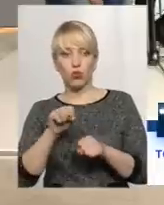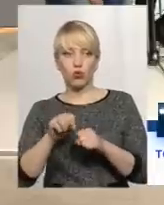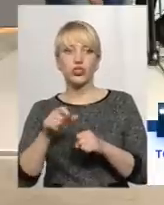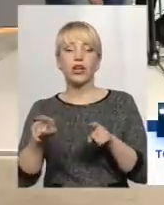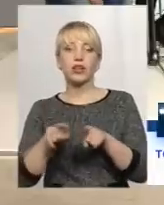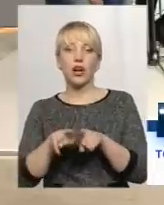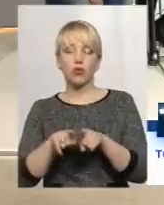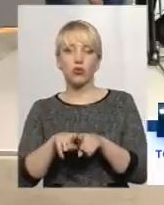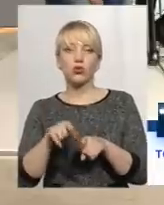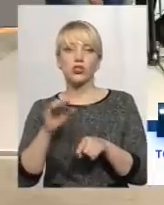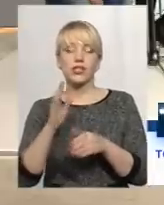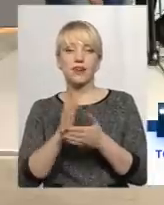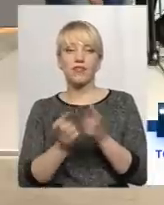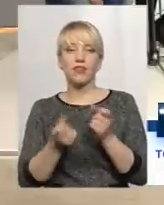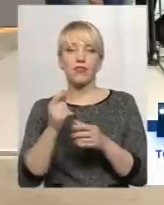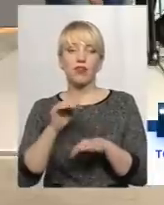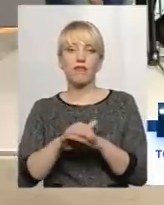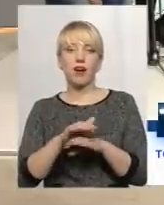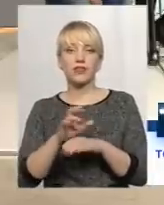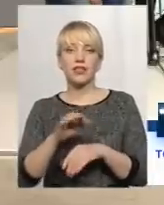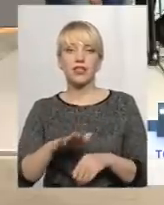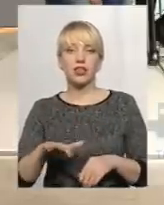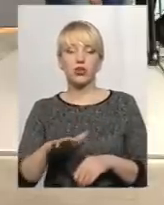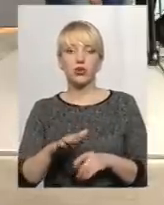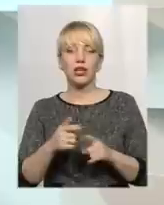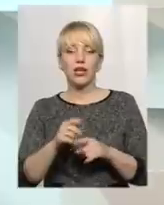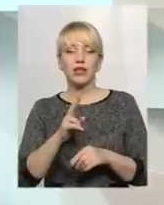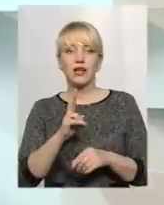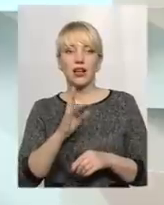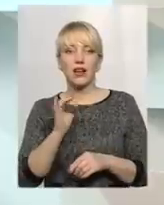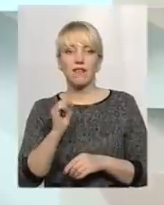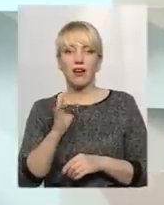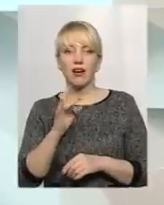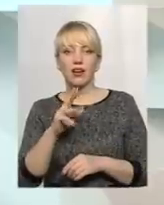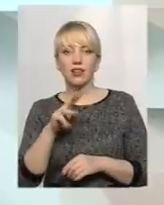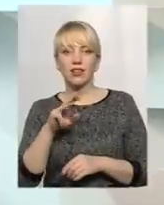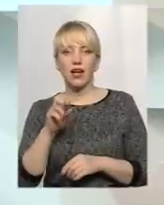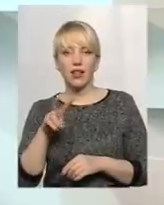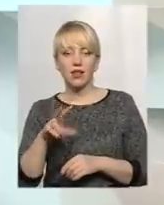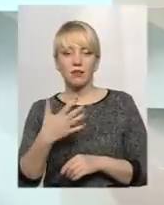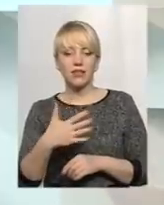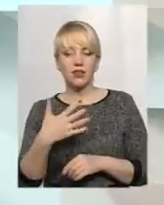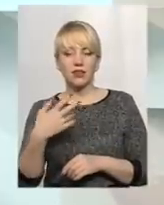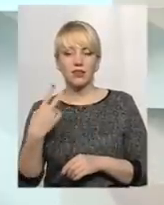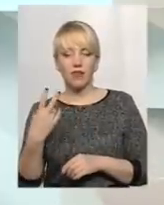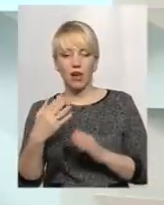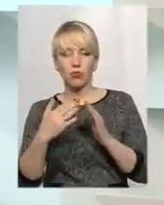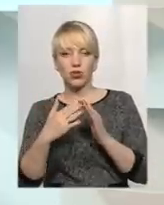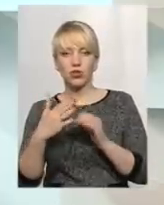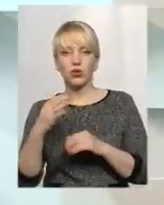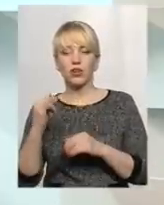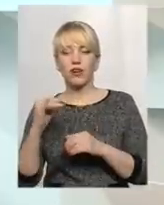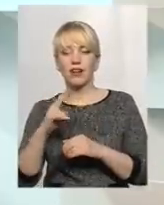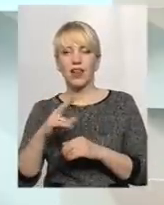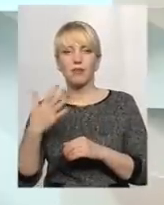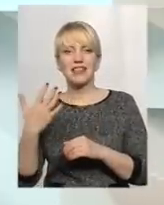виявлено факти незаконного подібництва на території парку. Це квартал 58-2 будинки, квартал 38-1 будинок. Відповідно, передаються